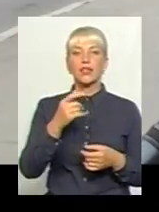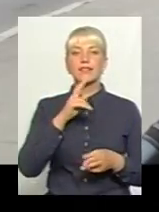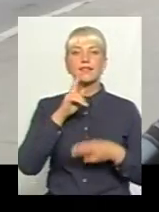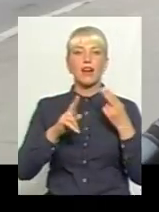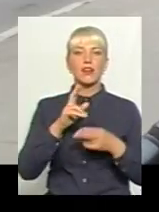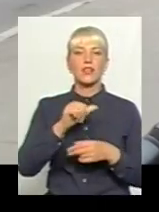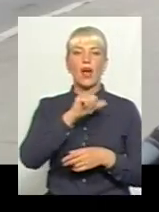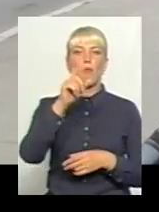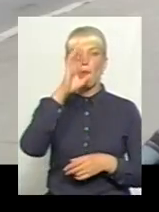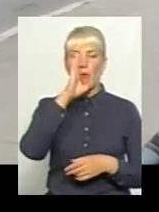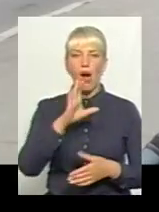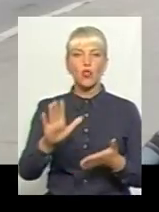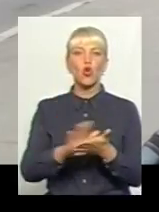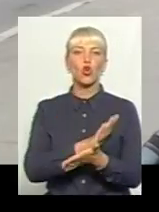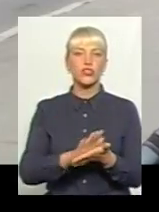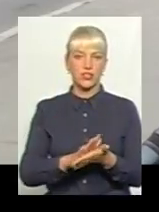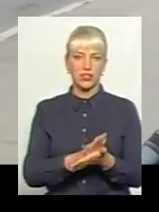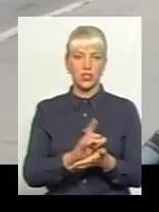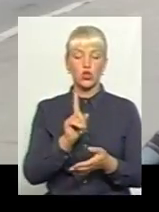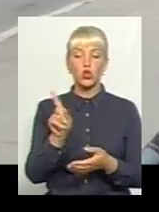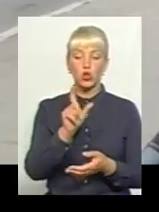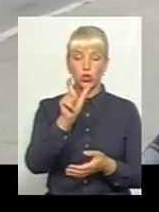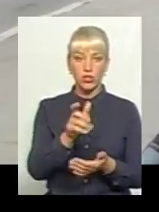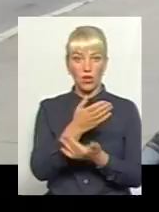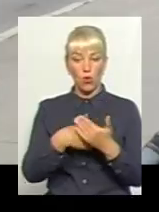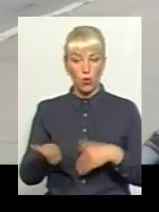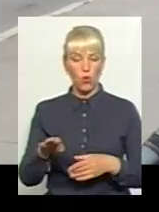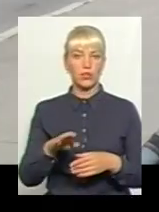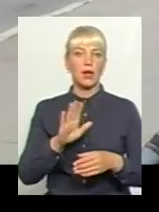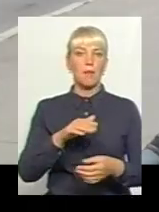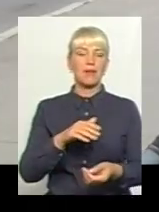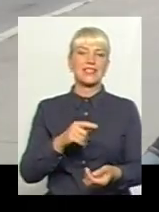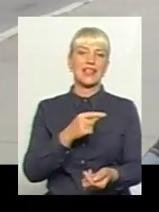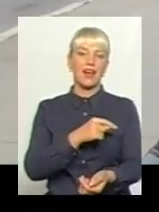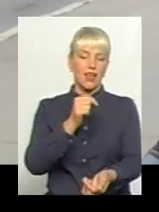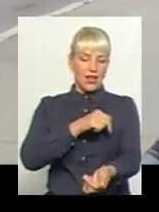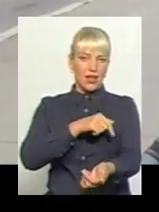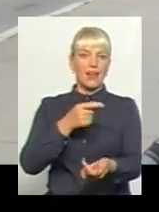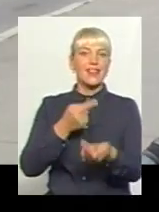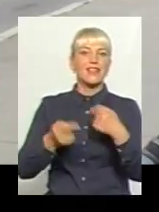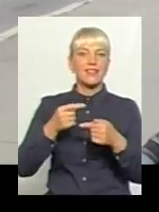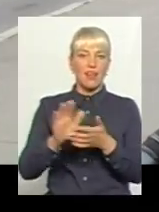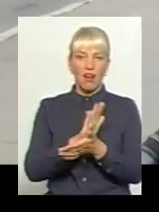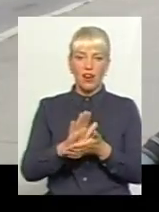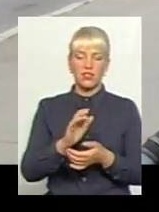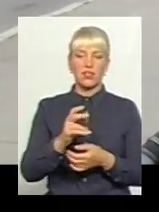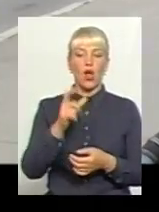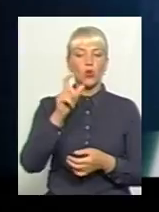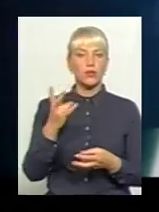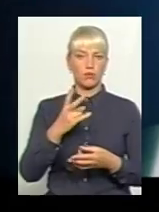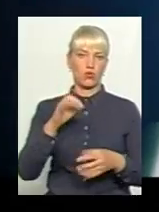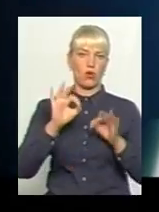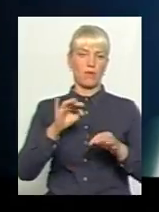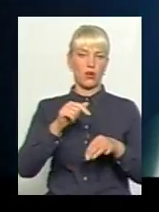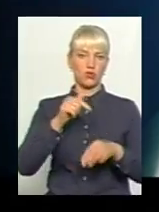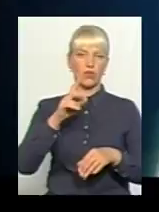погану очистку. Що уходять після діалізу, людина повинна встати і піти чувствувати себе непогано. Люди чувствують себе дуже погано.